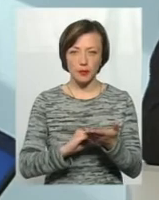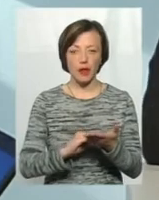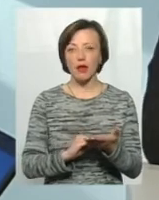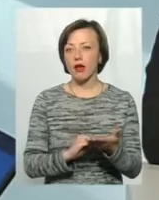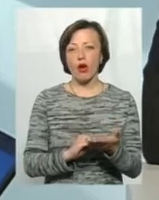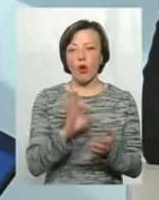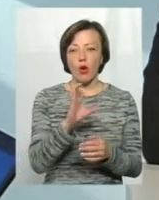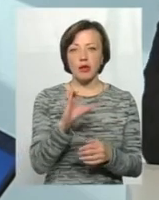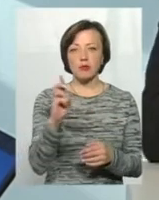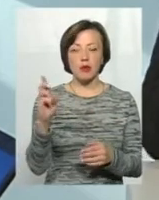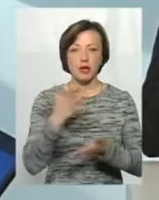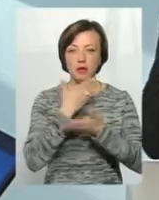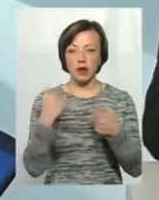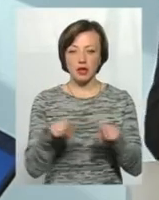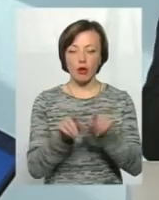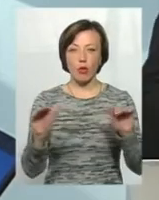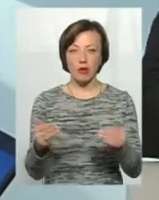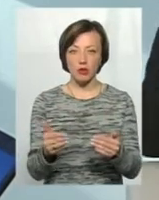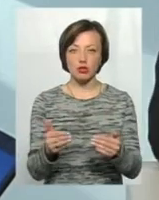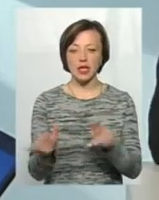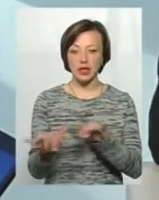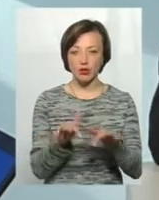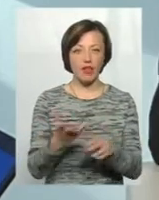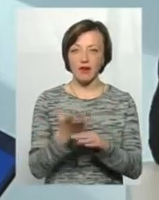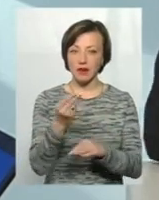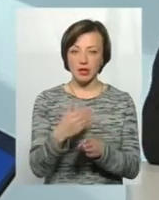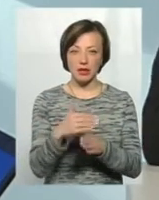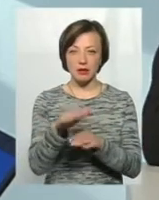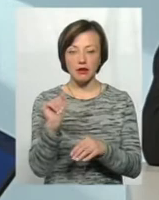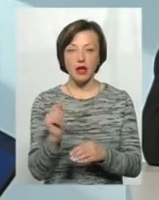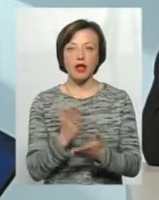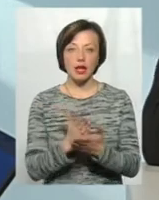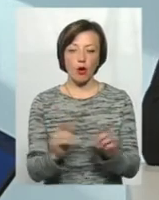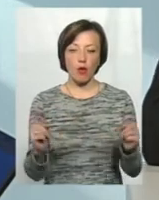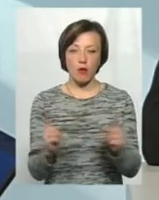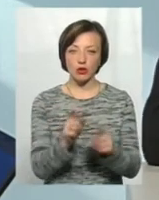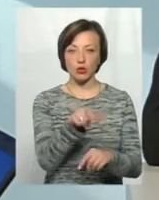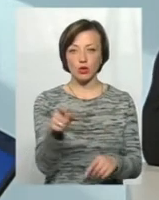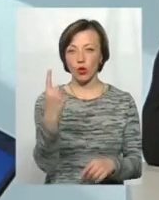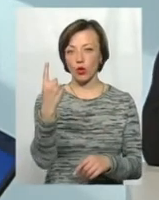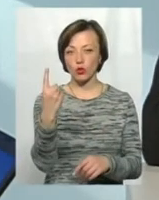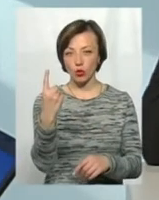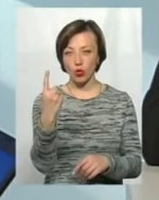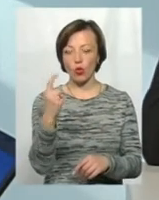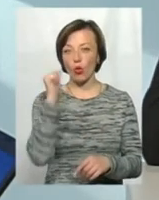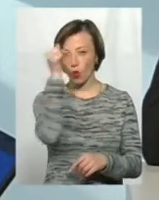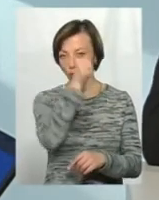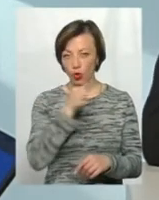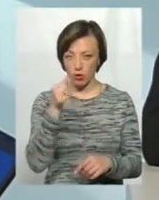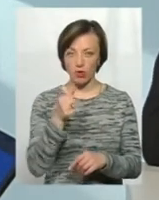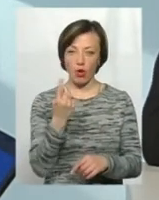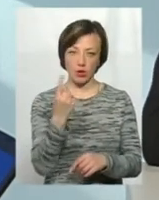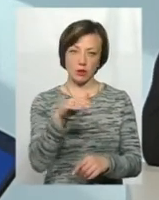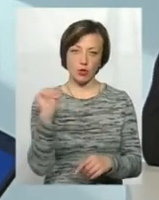немає таких обмежень, навіть якщо в них діючий і не виплачений є кредит, для фізичних осіб є обмеження протягом одного бюджетного року одна